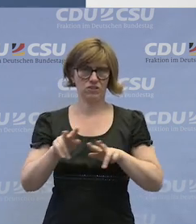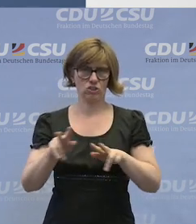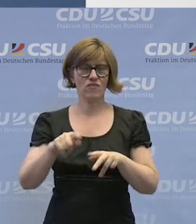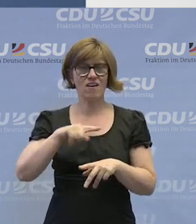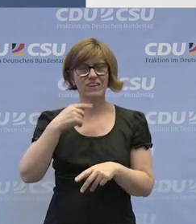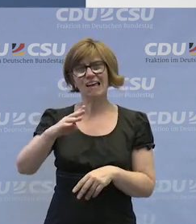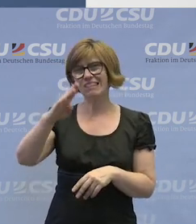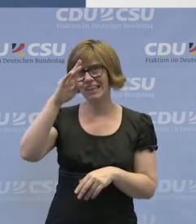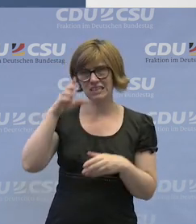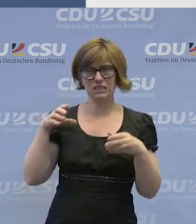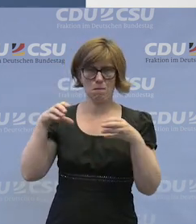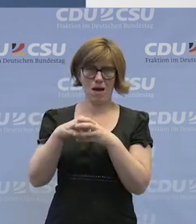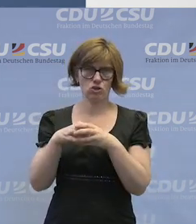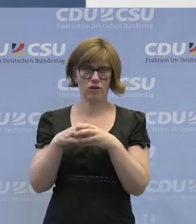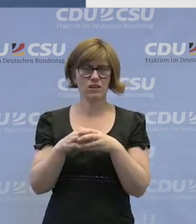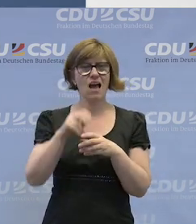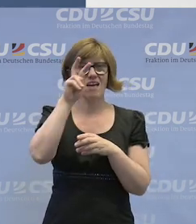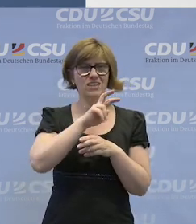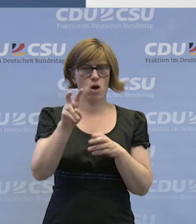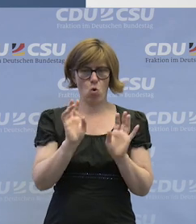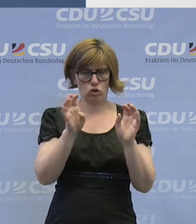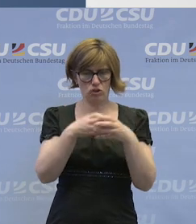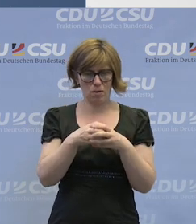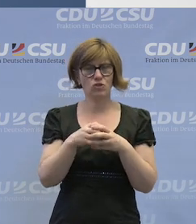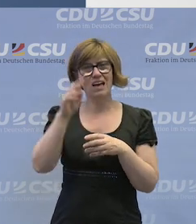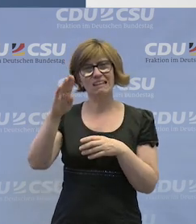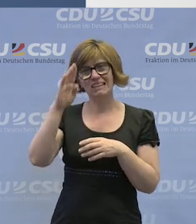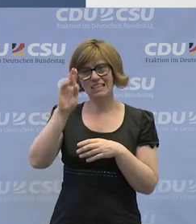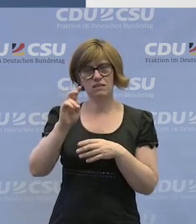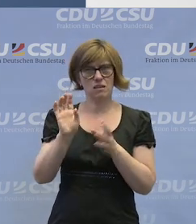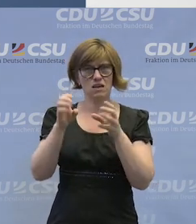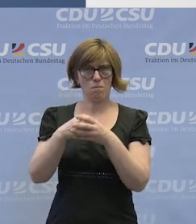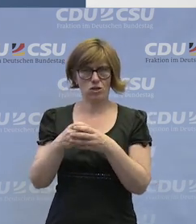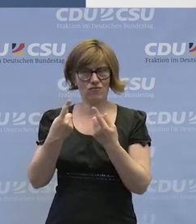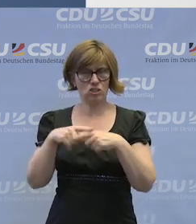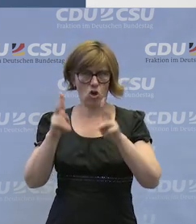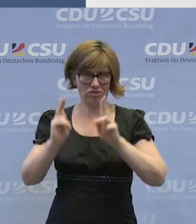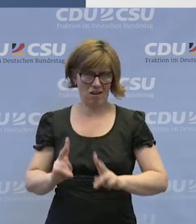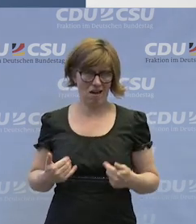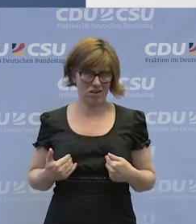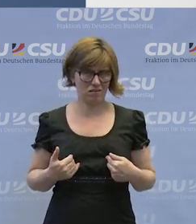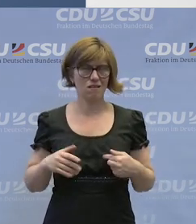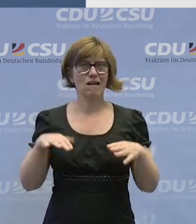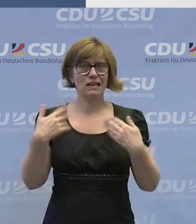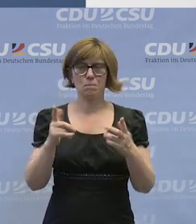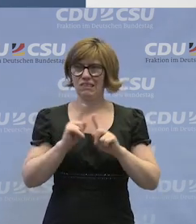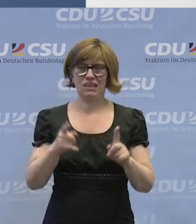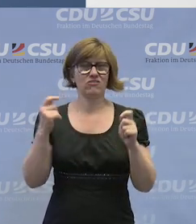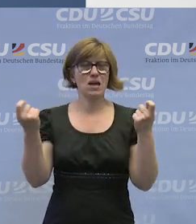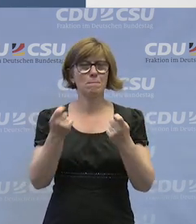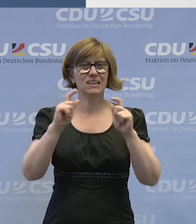eine Dienstgemeinschaft. Diakonische Unternehmen bilden eine Dienstgemeinschaft, haben dann auch so ein paar Sonderrechte. Es gibt also keine